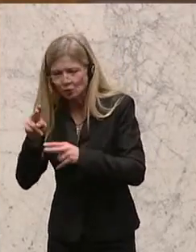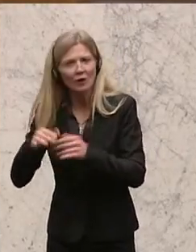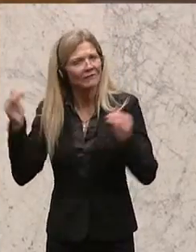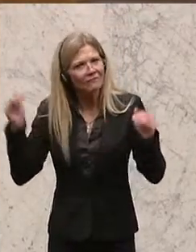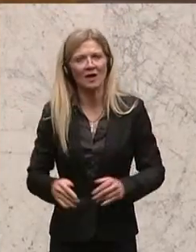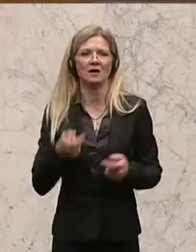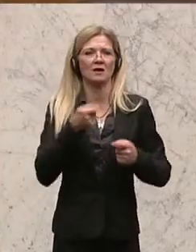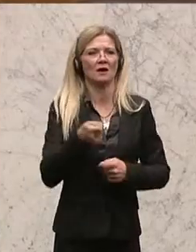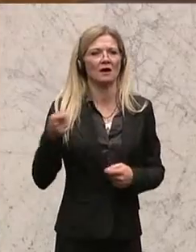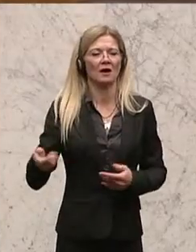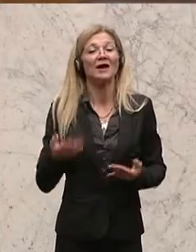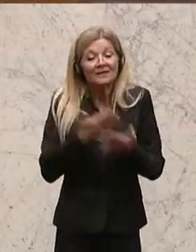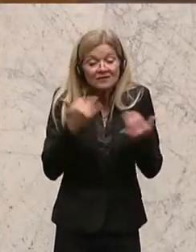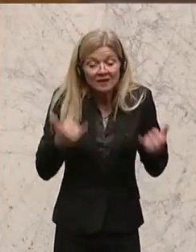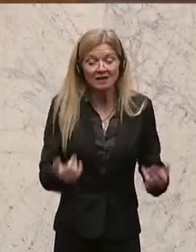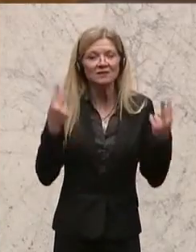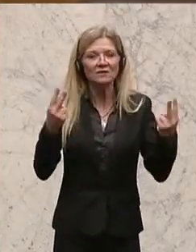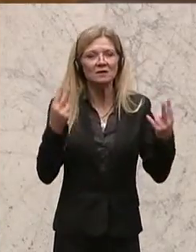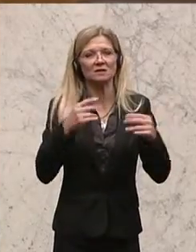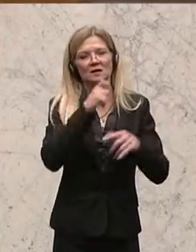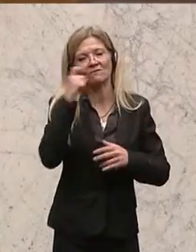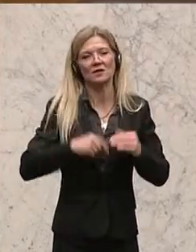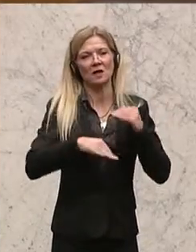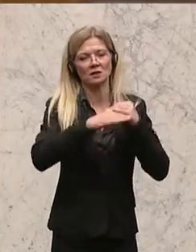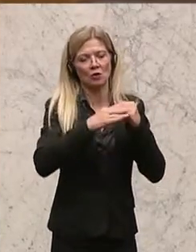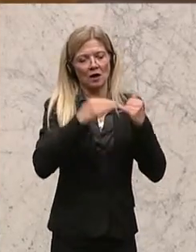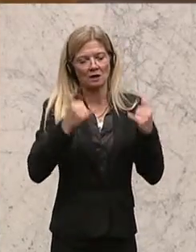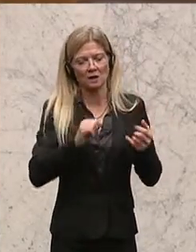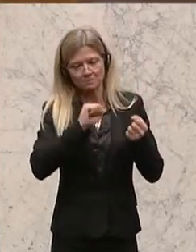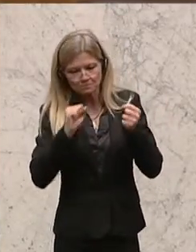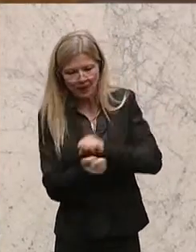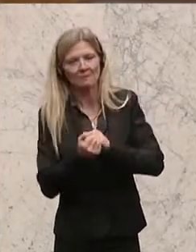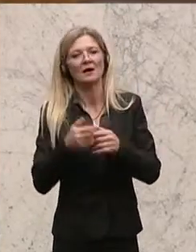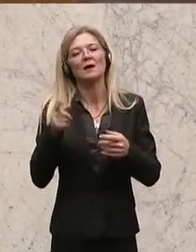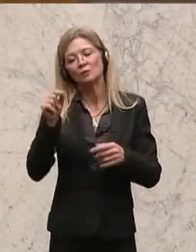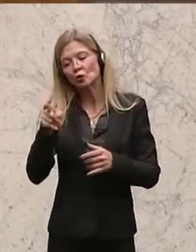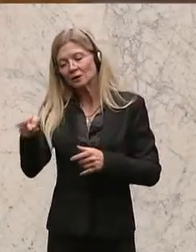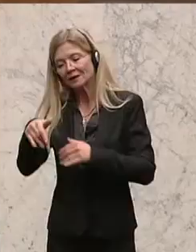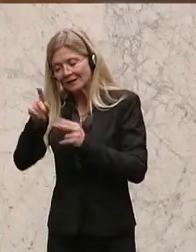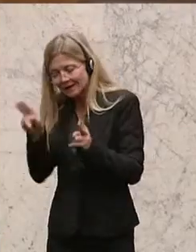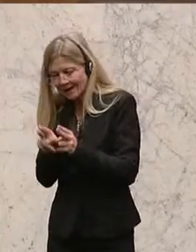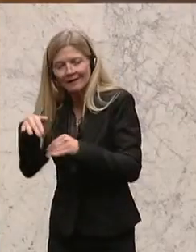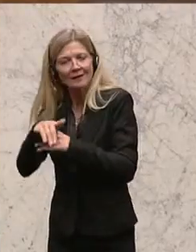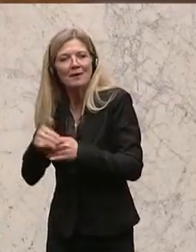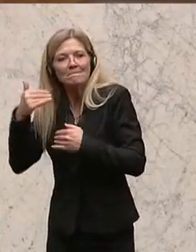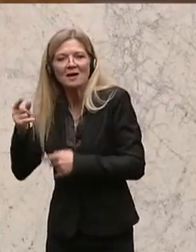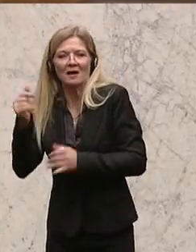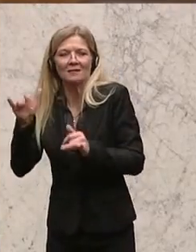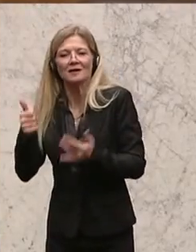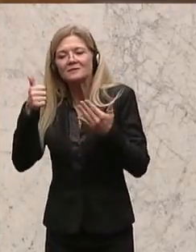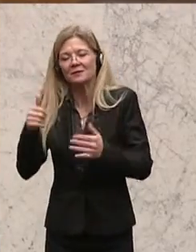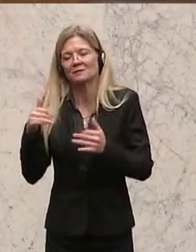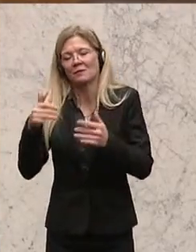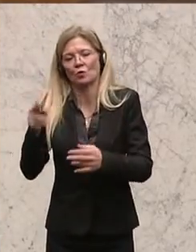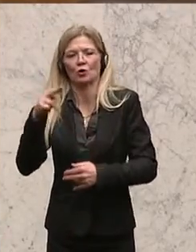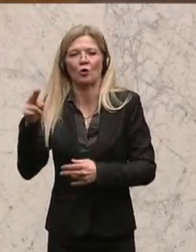jetzt beim Finanzausgleich sich etwas bewegt. Nämlich erstens, dass es mehr Geld für strukturschwache Gemeinden gibt, nämlich 60 Millionen Euro. Das